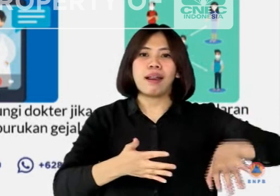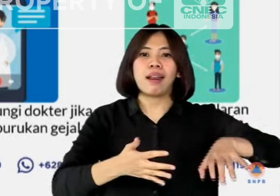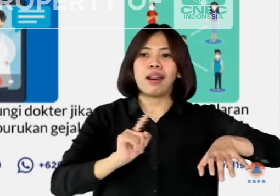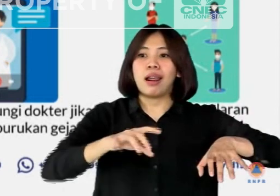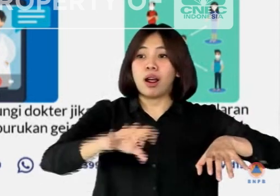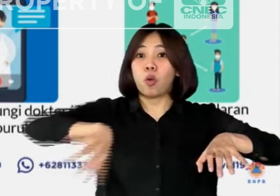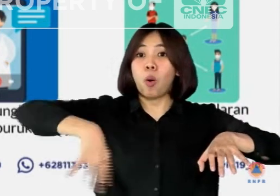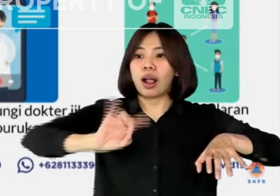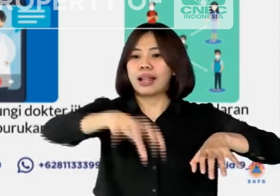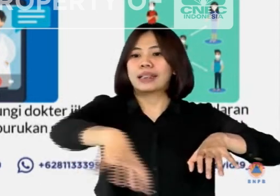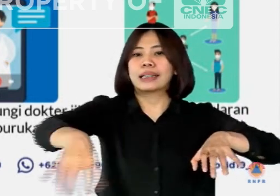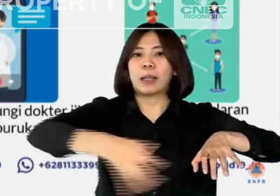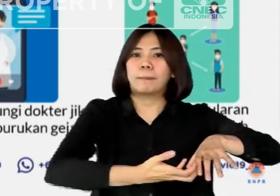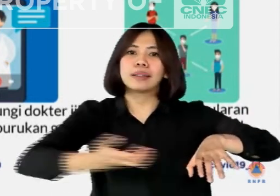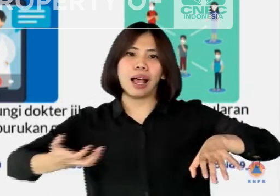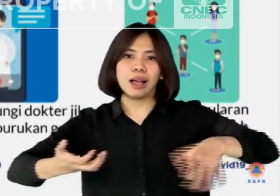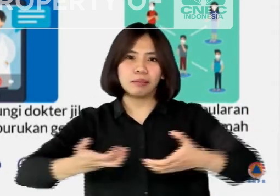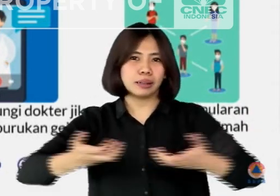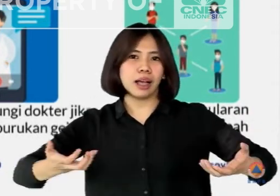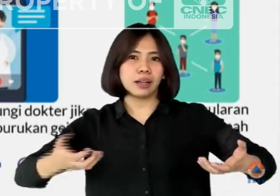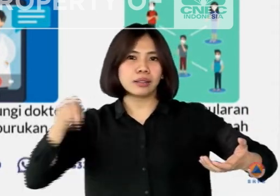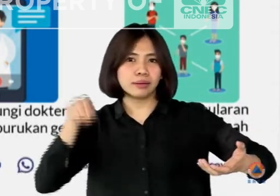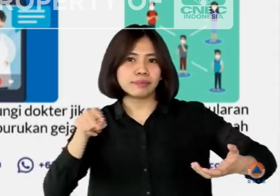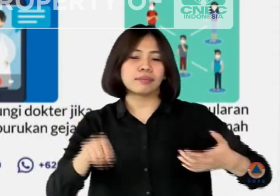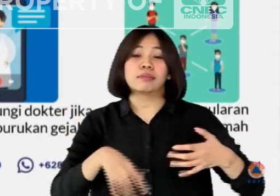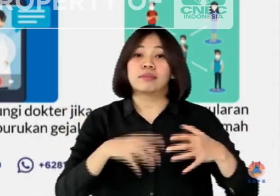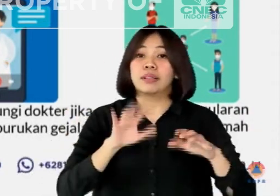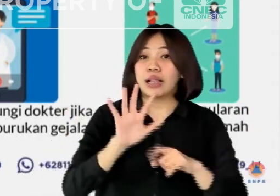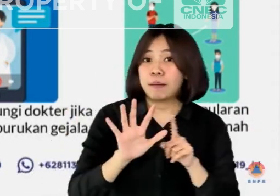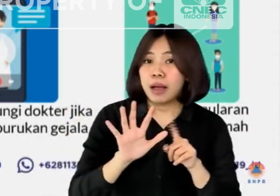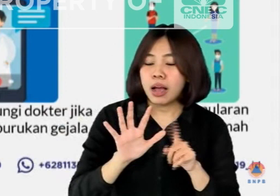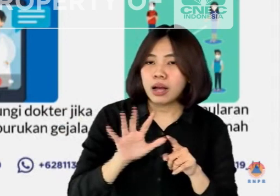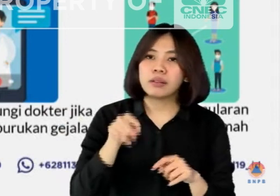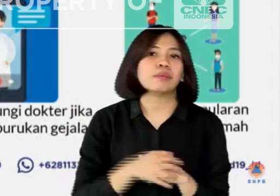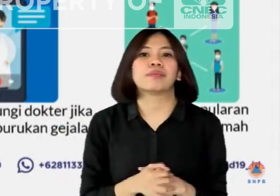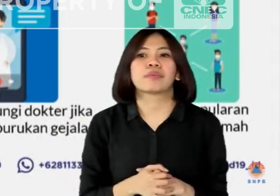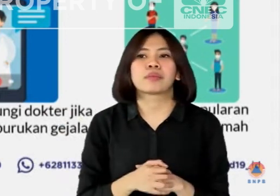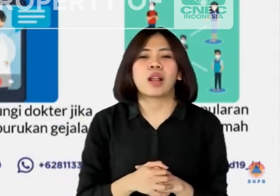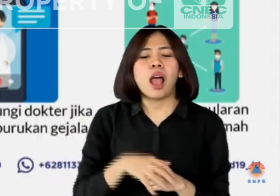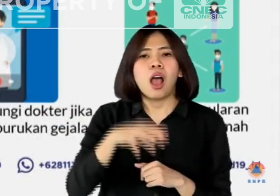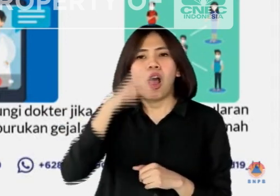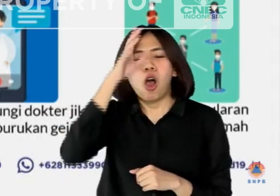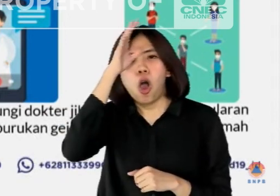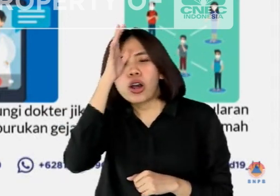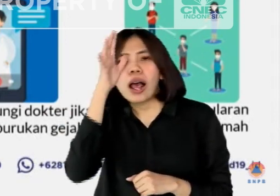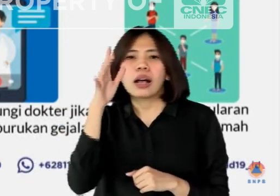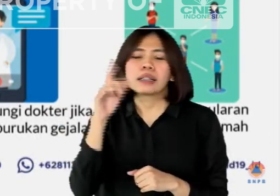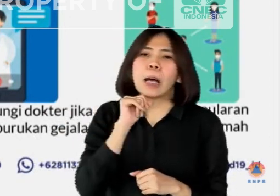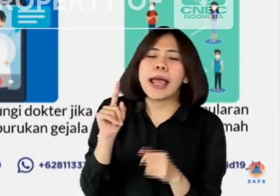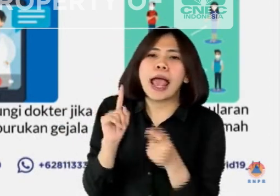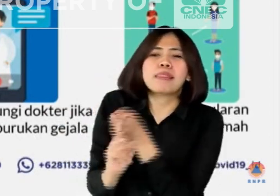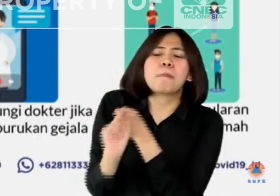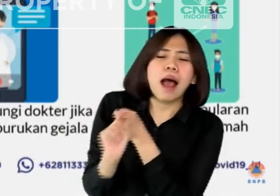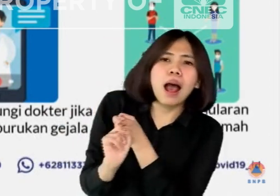terakses oleh anggota keluarga lainnya. Yang kelima, mempersiapkan daftar kontak orang terdekat dan terpercaya